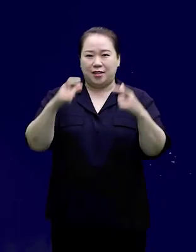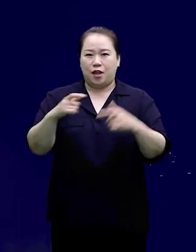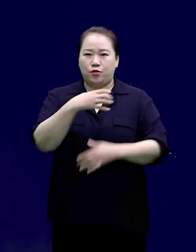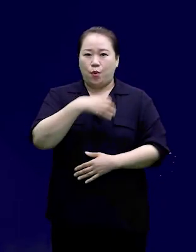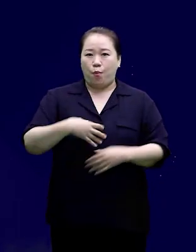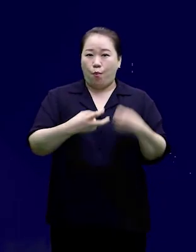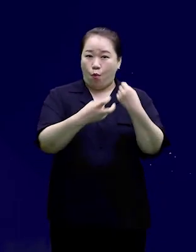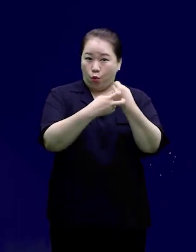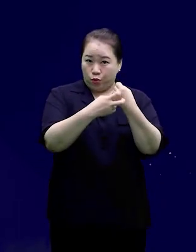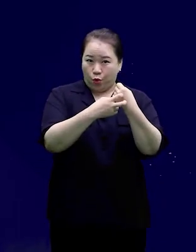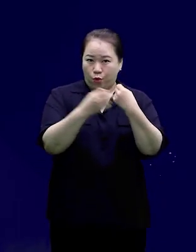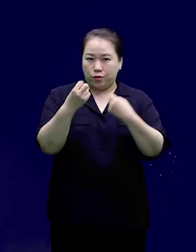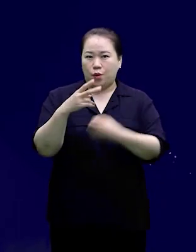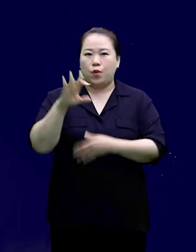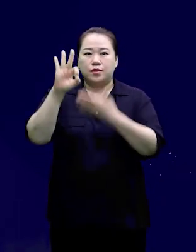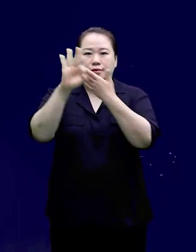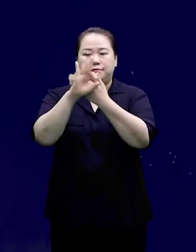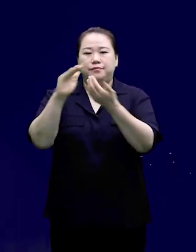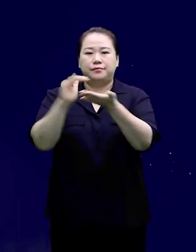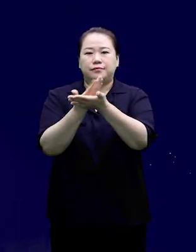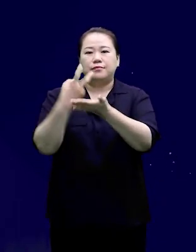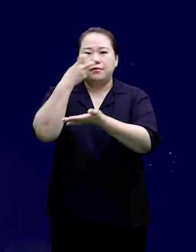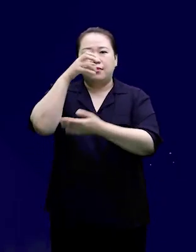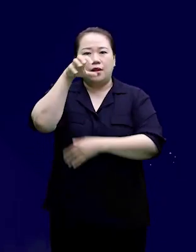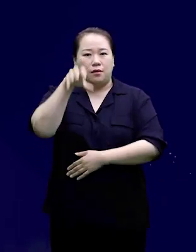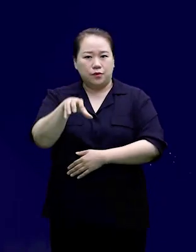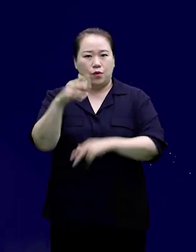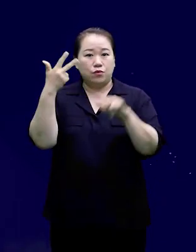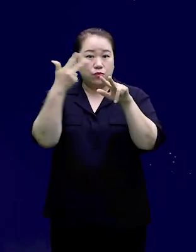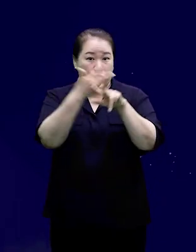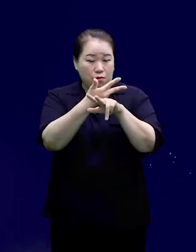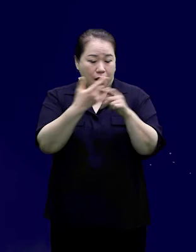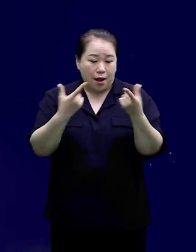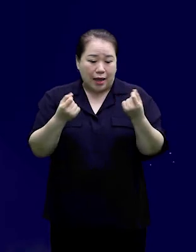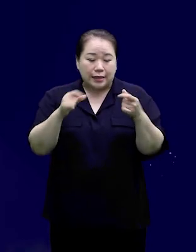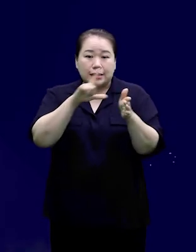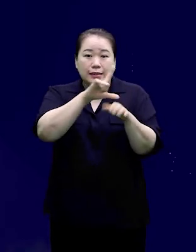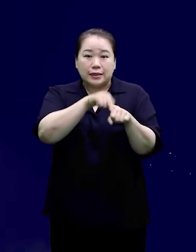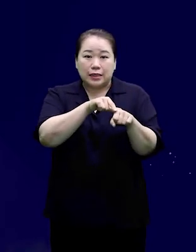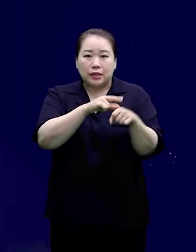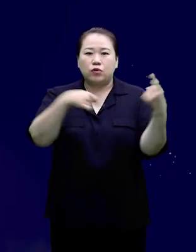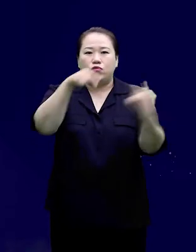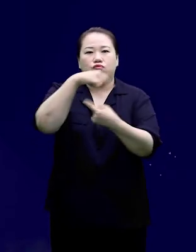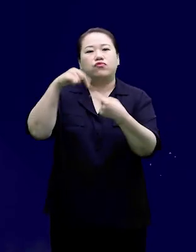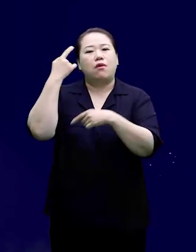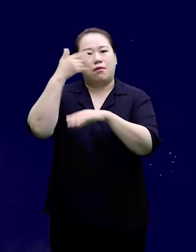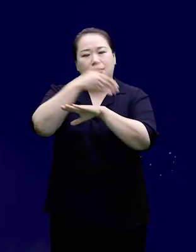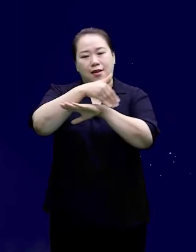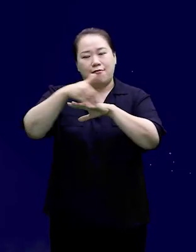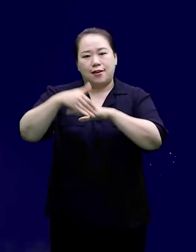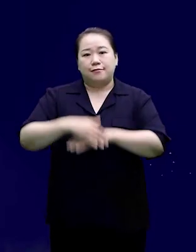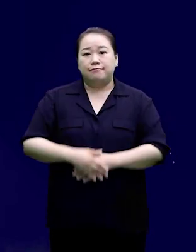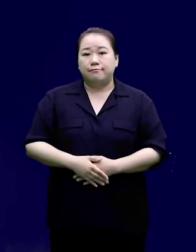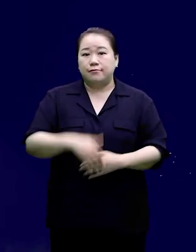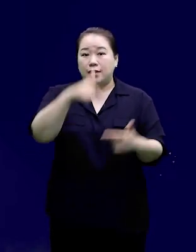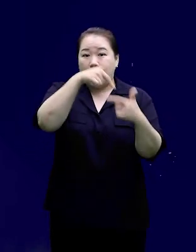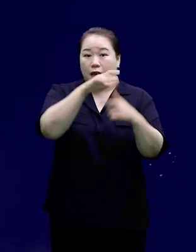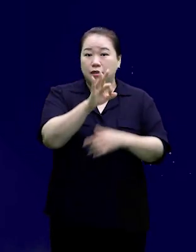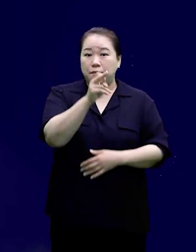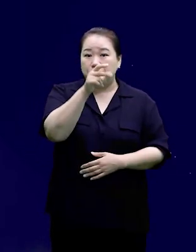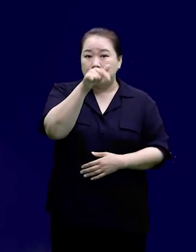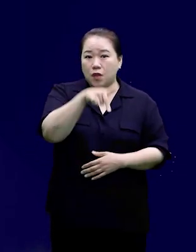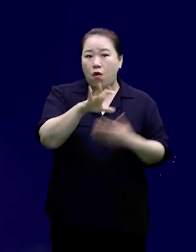보건수를 포함한 임시선별검사소를 주말과 동일한 시간대로 운영할 예정입니다. 강남역